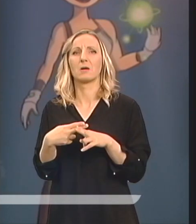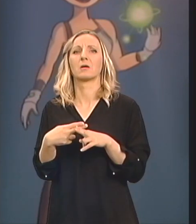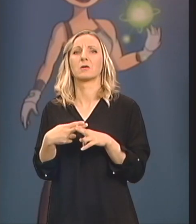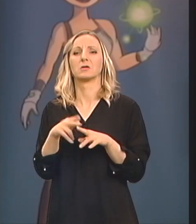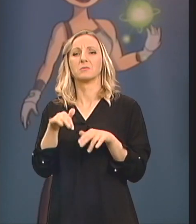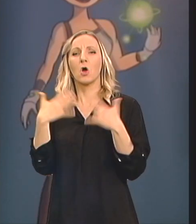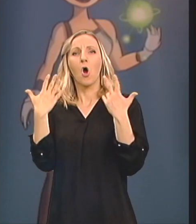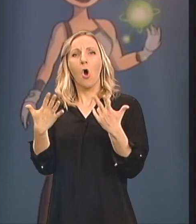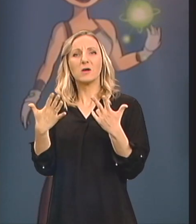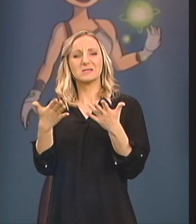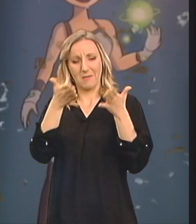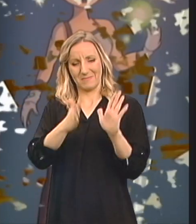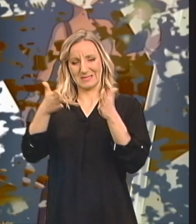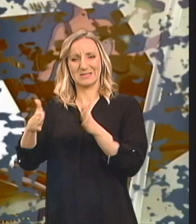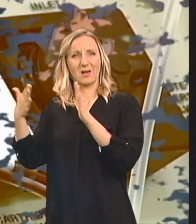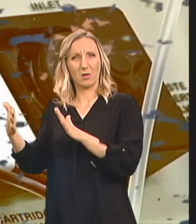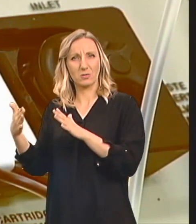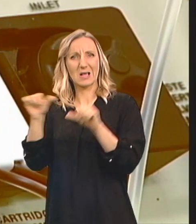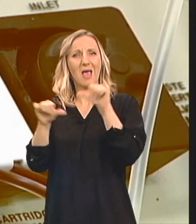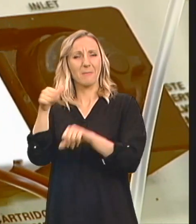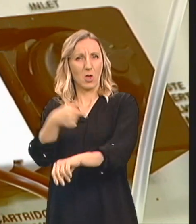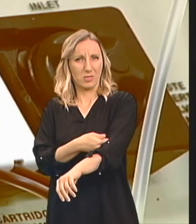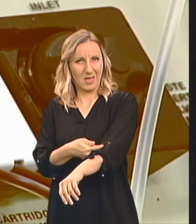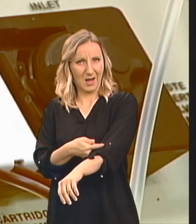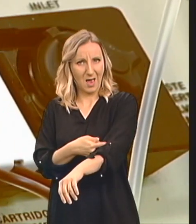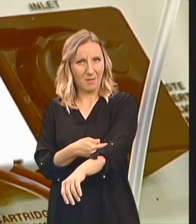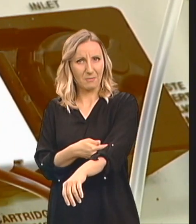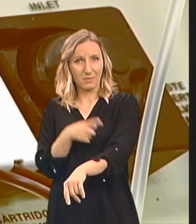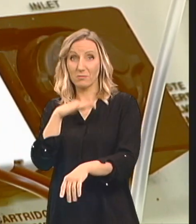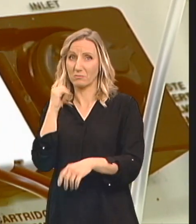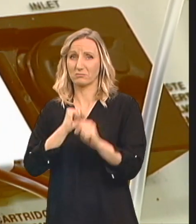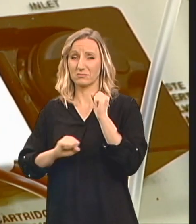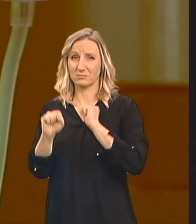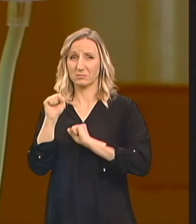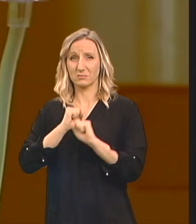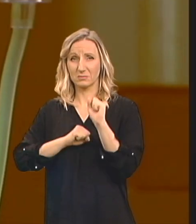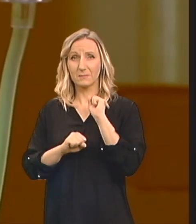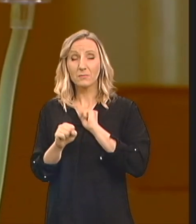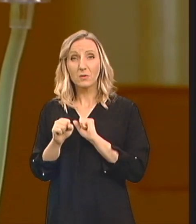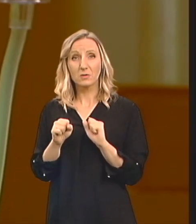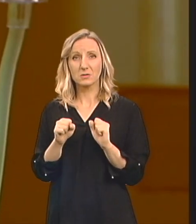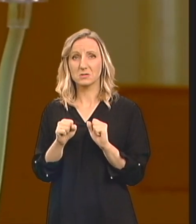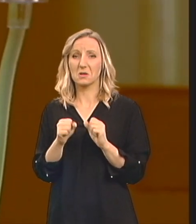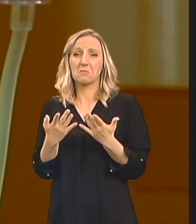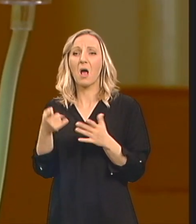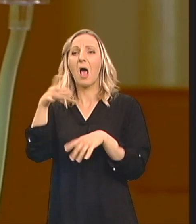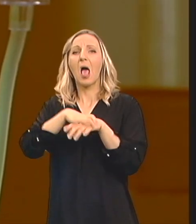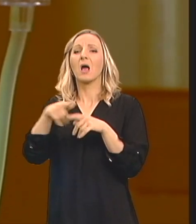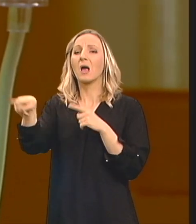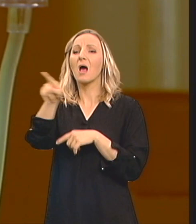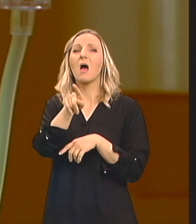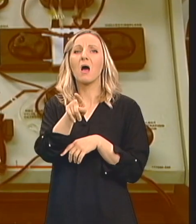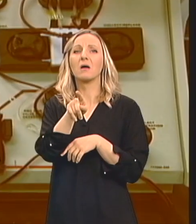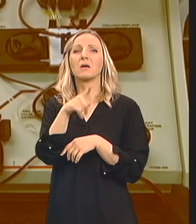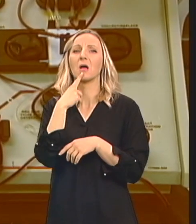ciklusa Hemoterapije Koji su bili Dosta naporni Ali bar po riječima ljekara Koji su me